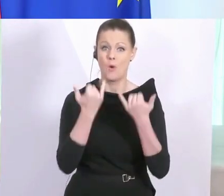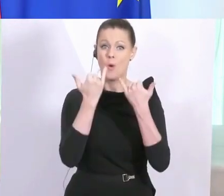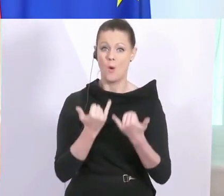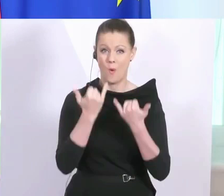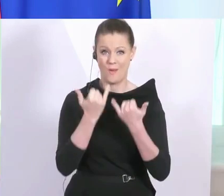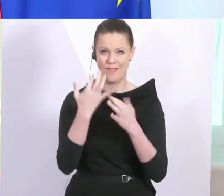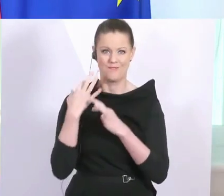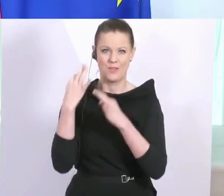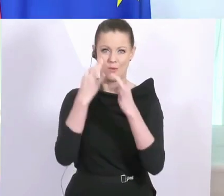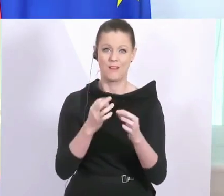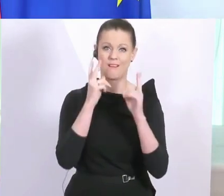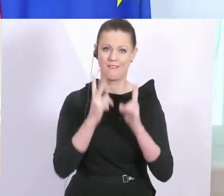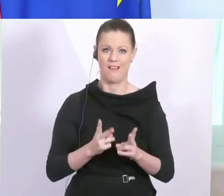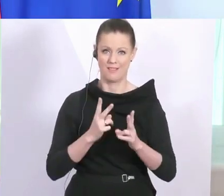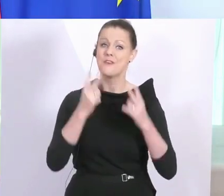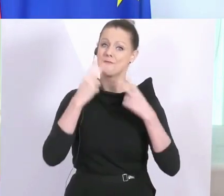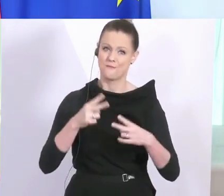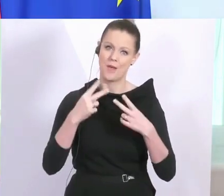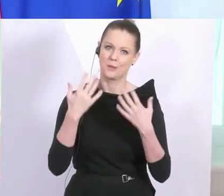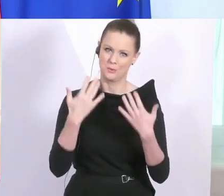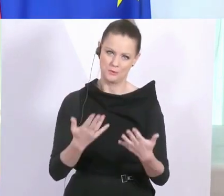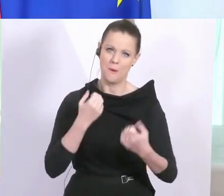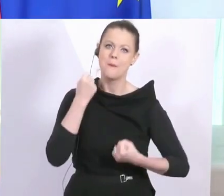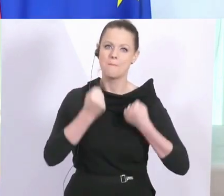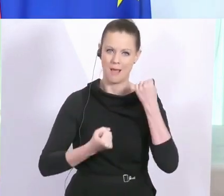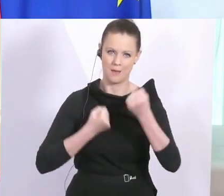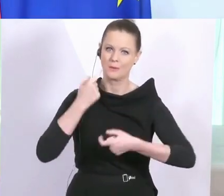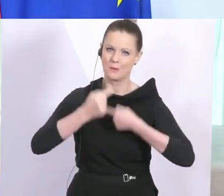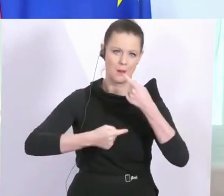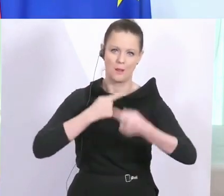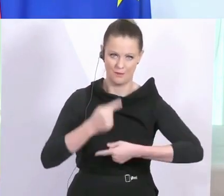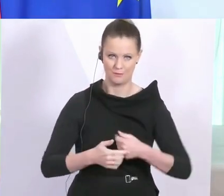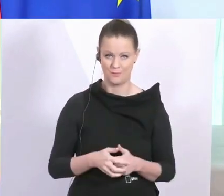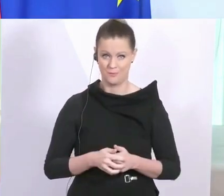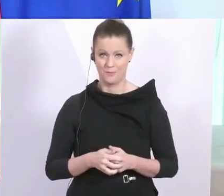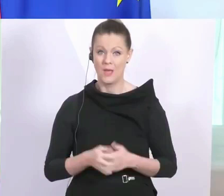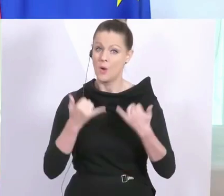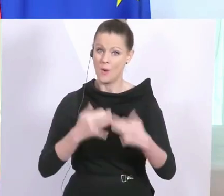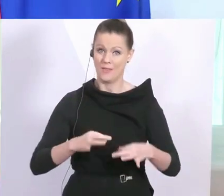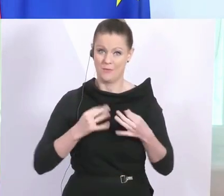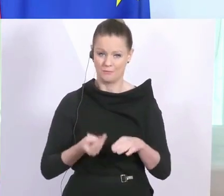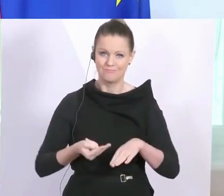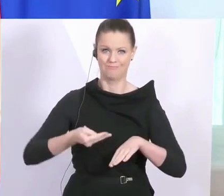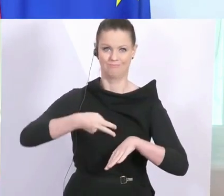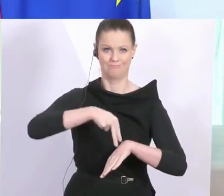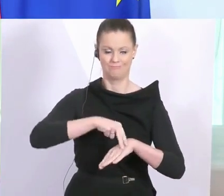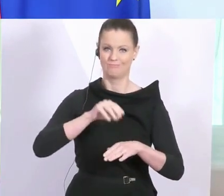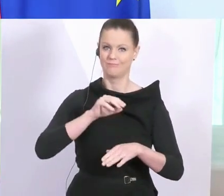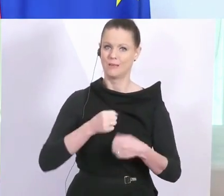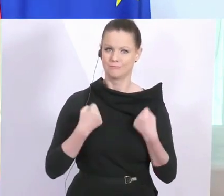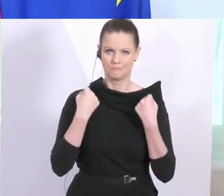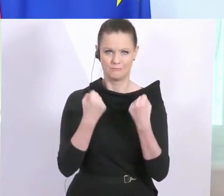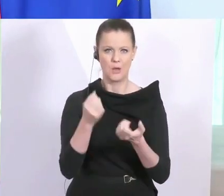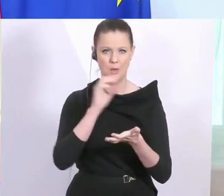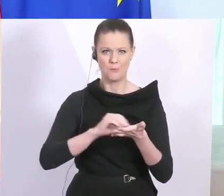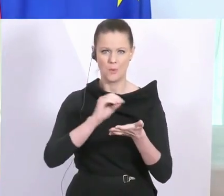das gilt nach wie vor genauso. Als ich heute früh aufgestanden bin und ins Büro gefahren bin,